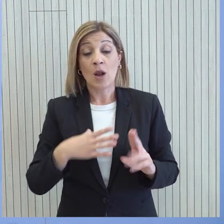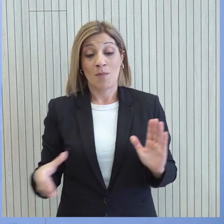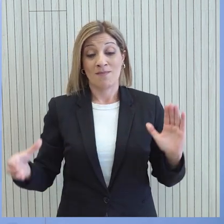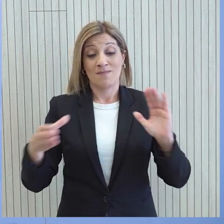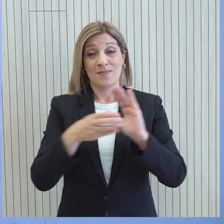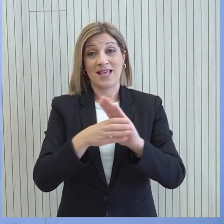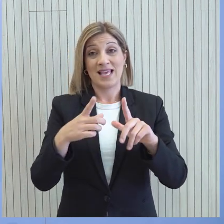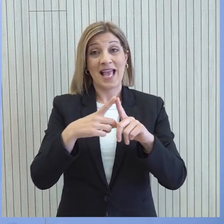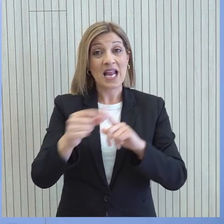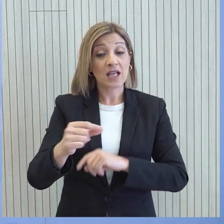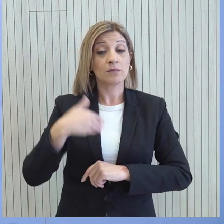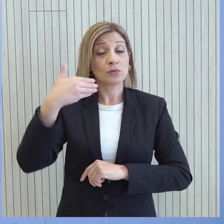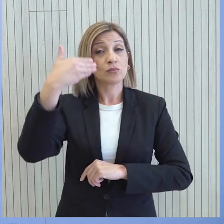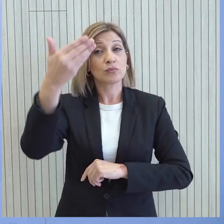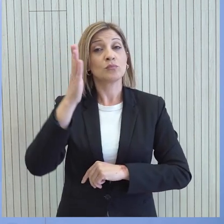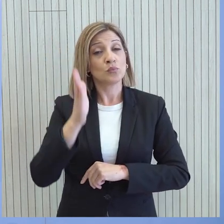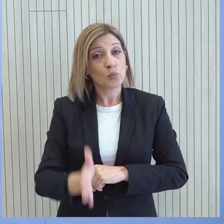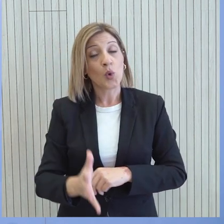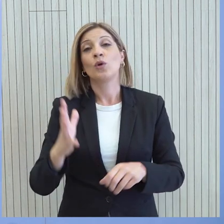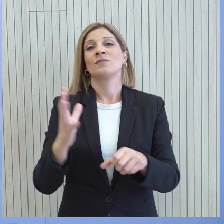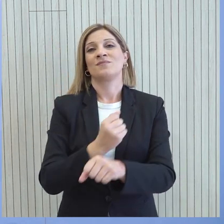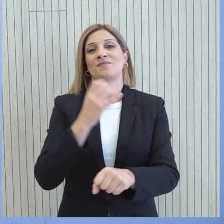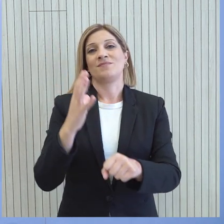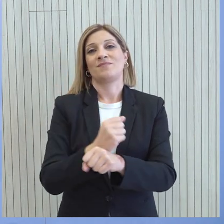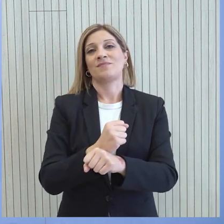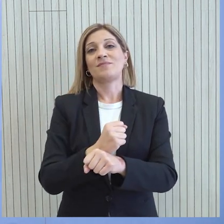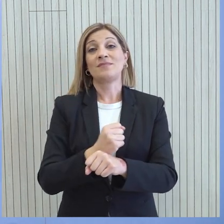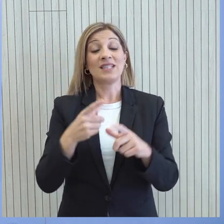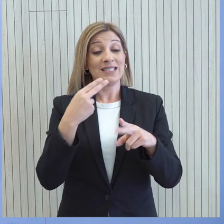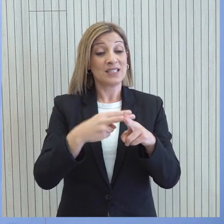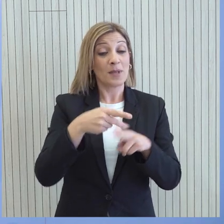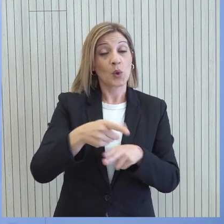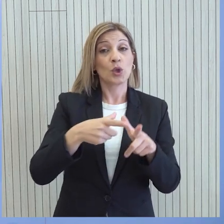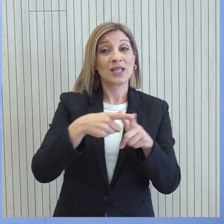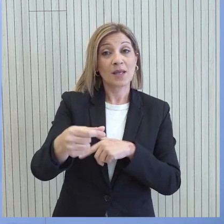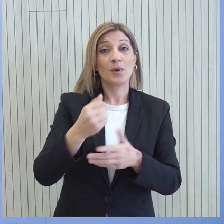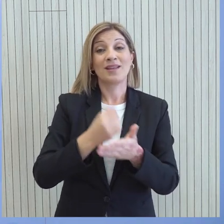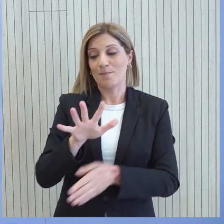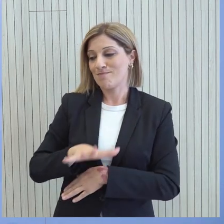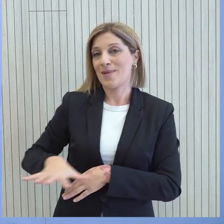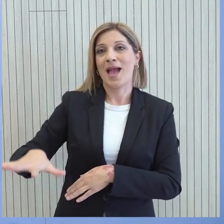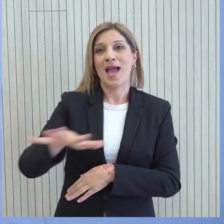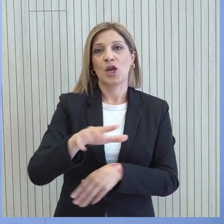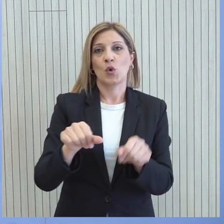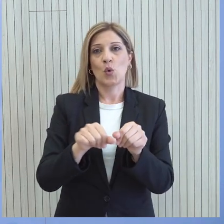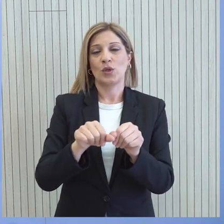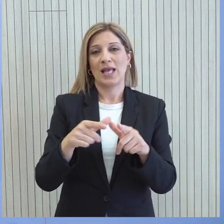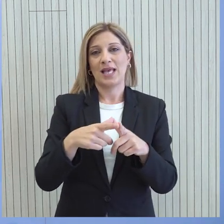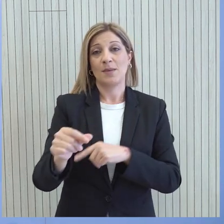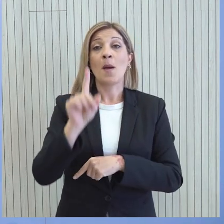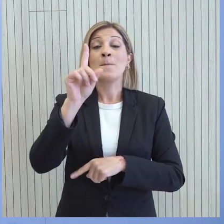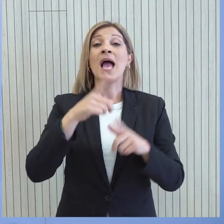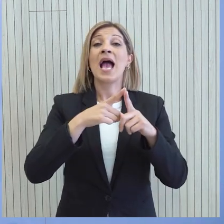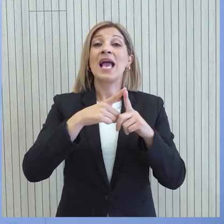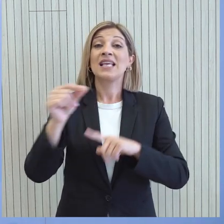Κύπρου και οι προοπτικές της μπορούν να είναι καταλητικές τόσο για την ίδια τη χώρα μας αλλά και για την ευρύτερη περιοχή. Μια